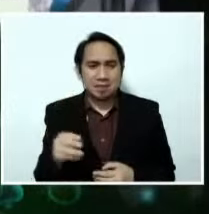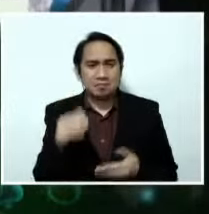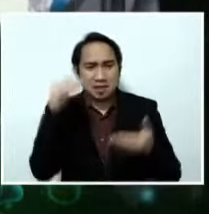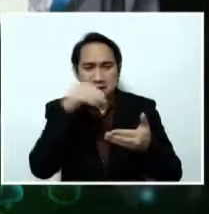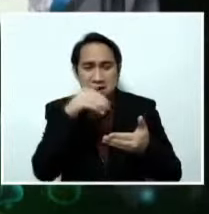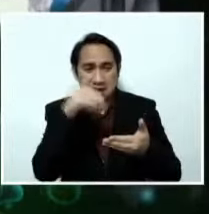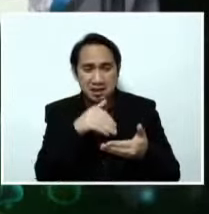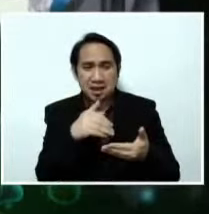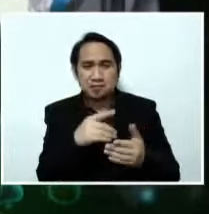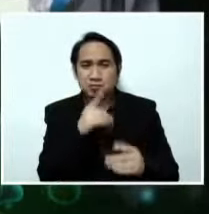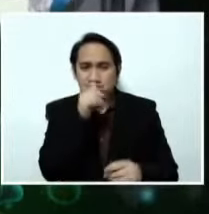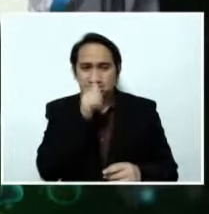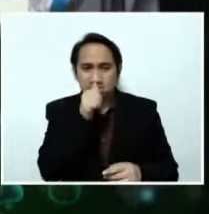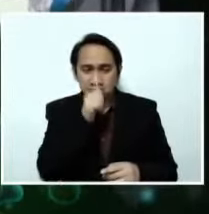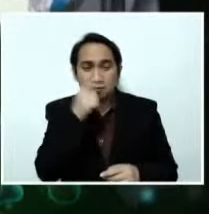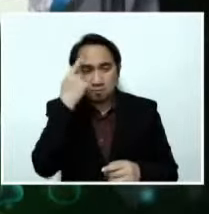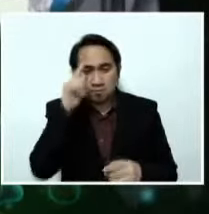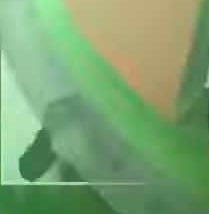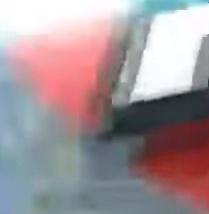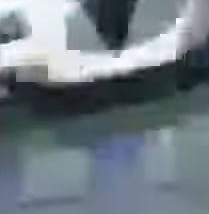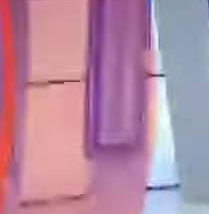upang buhay ay bumuti.